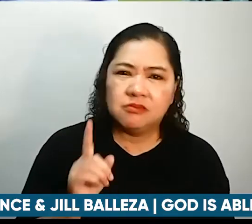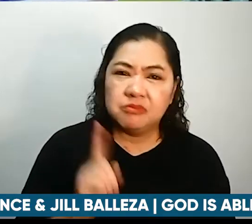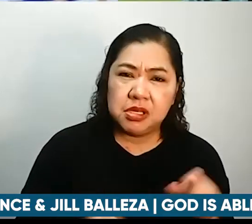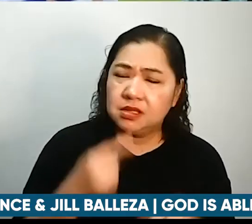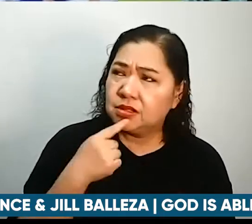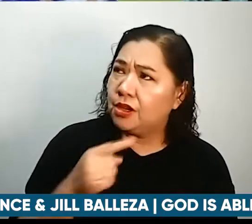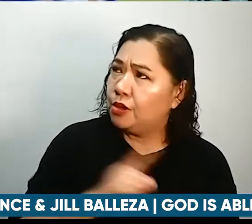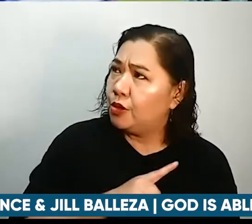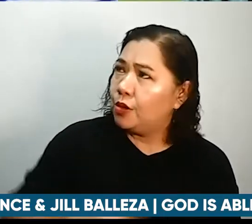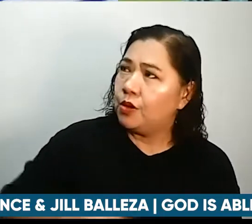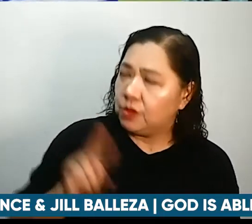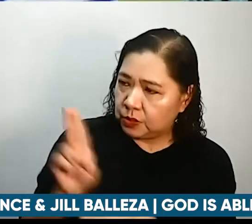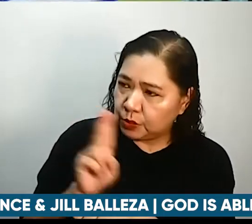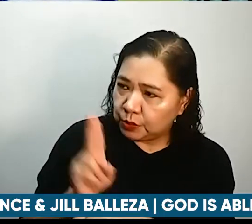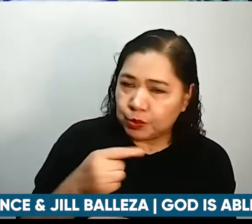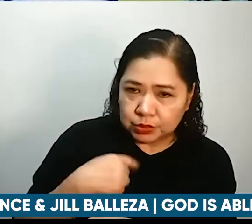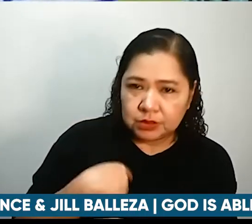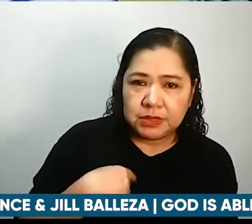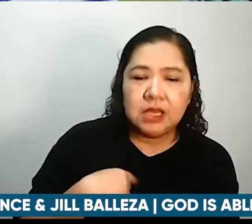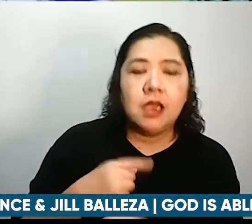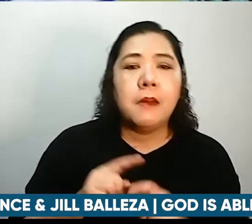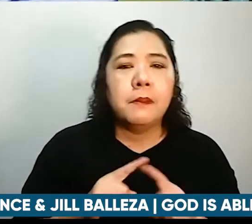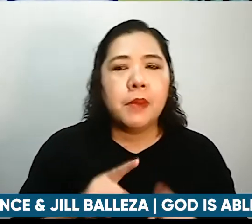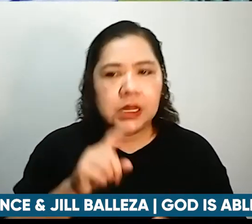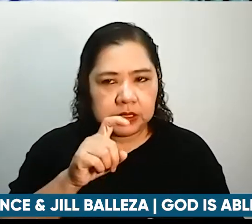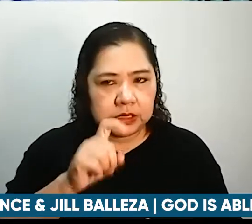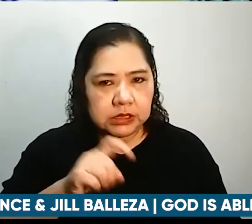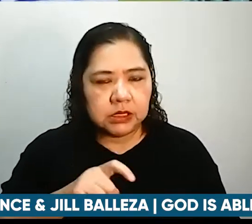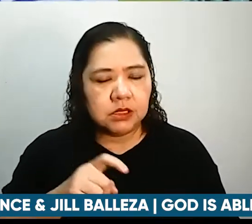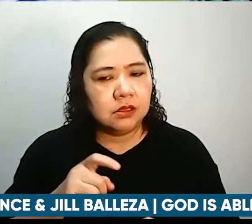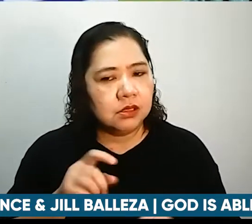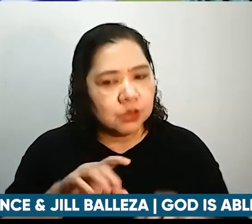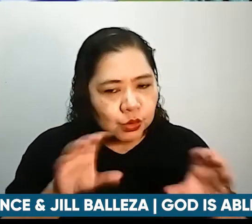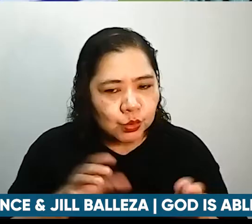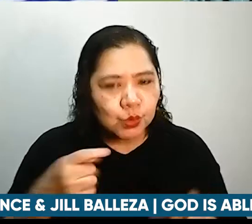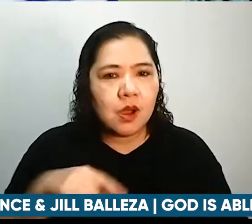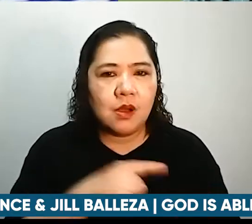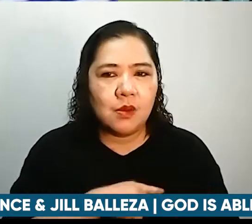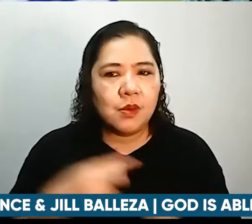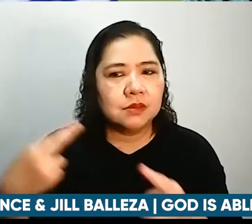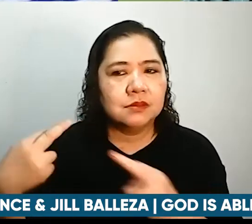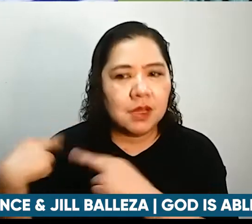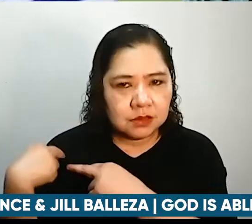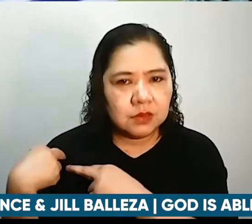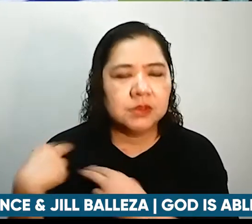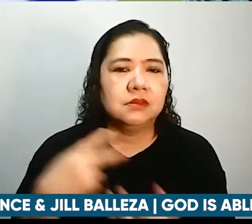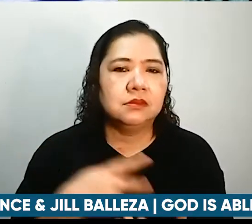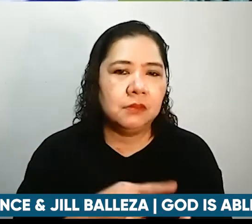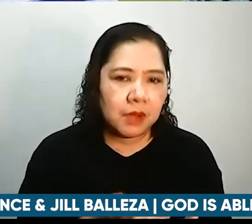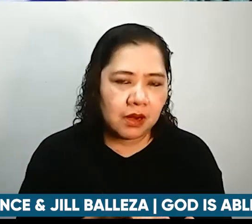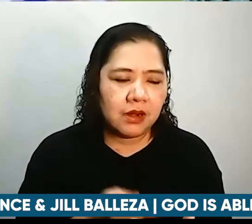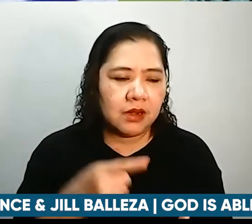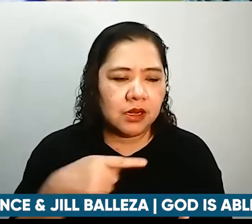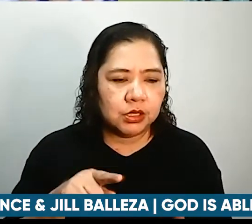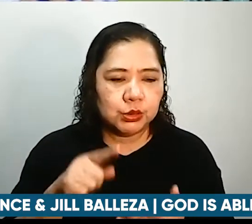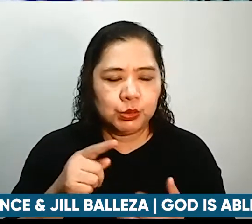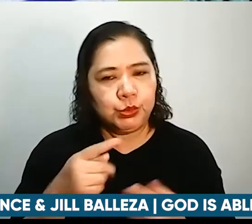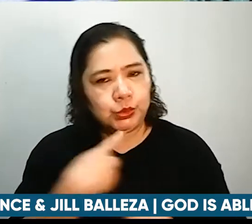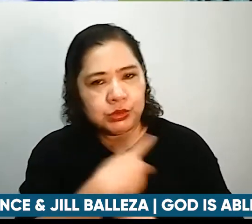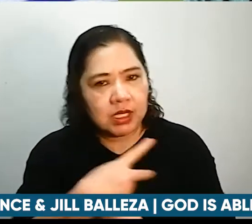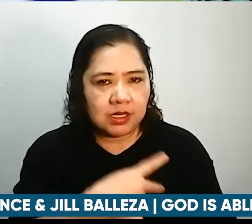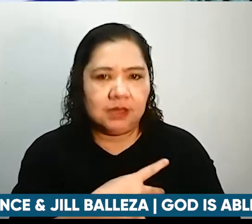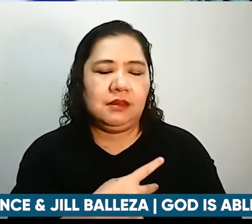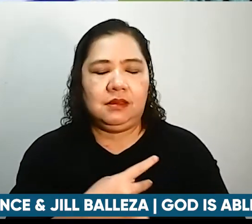Gawin din natin yung parte natin to really be used by God doon sa area na yun. Especially yun nga sa